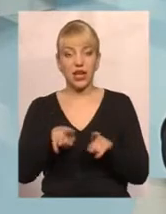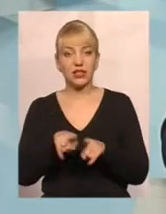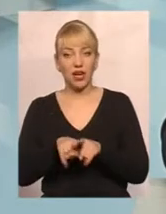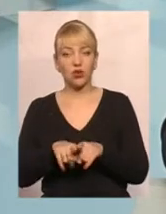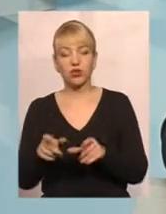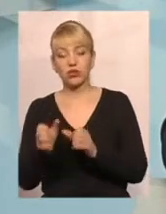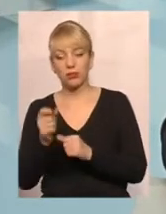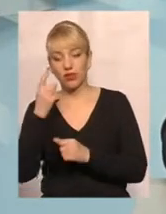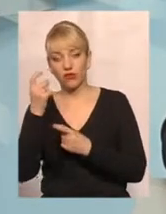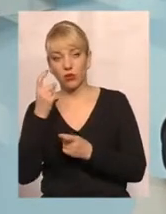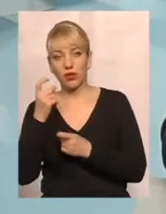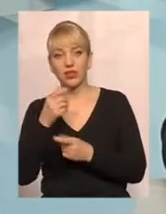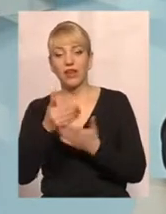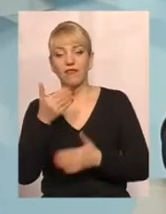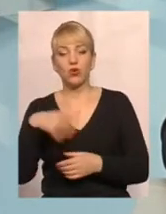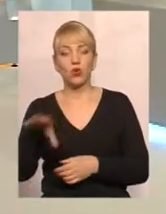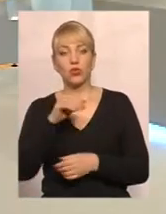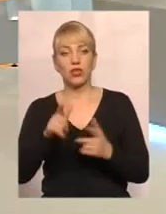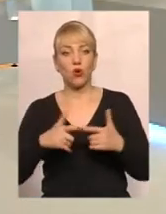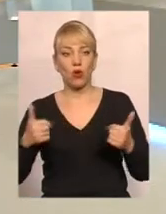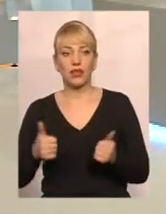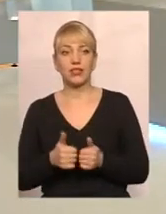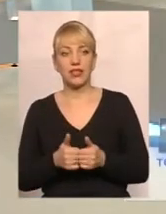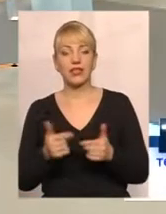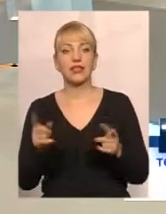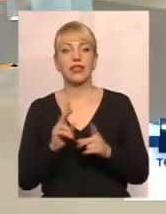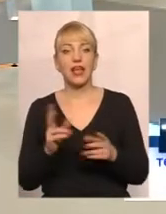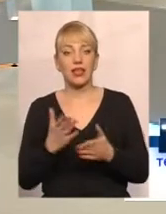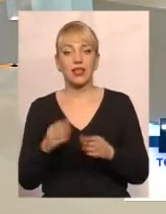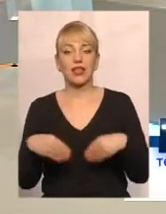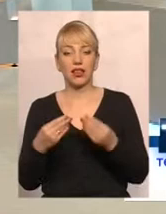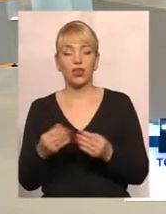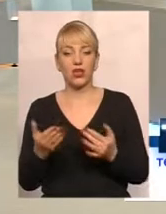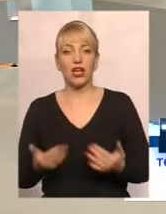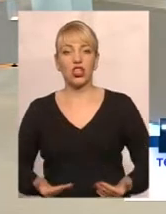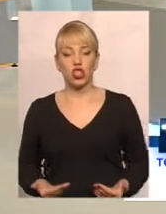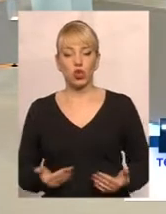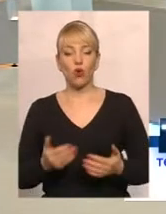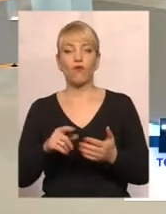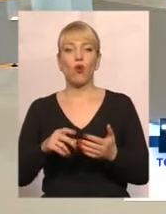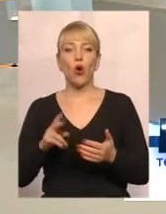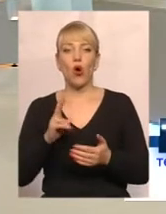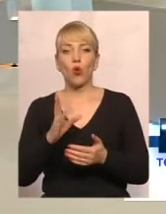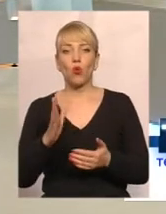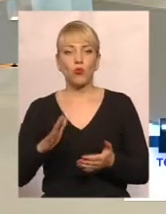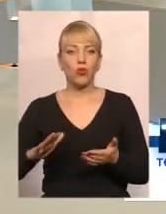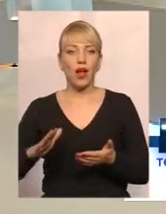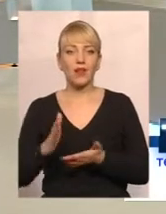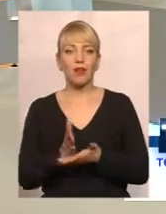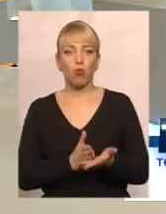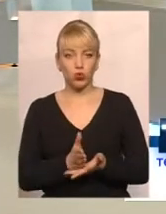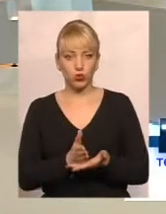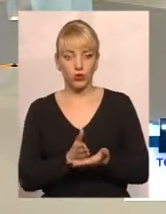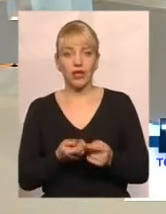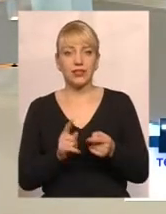отримати інформацію від усіх організацій, які надають житлово-комунальні послуги. В даному випадку